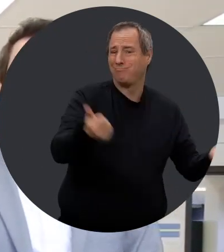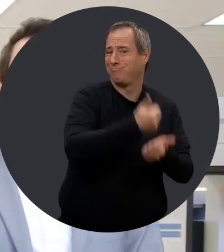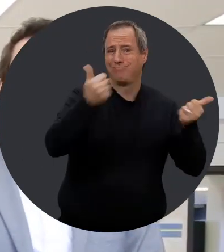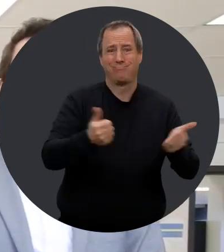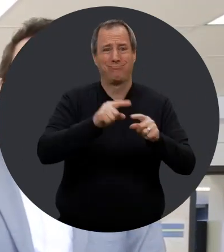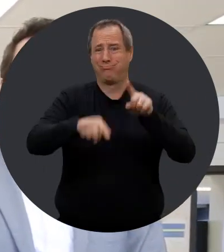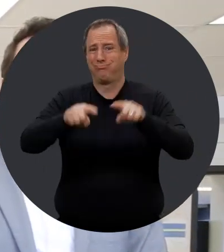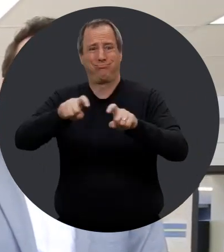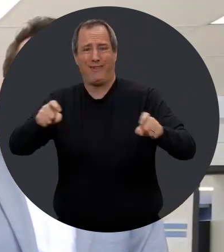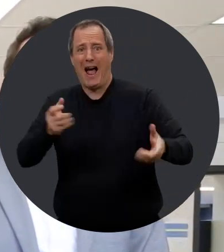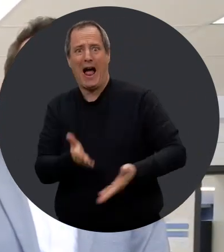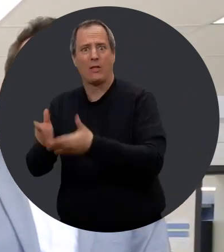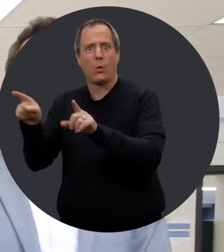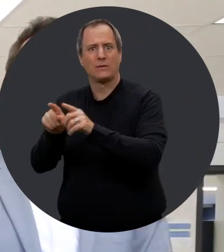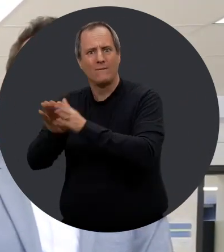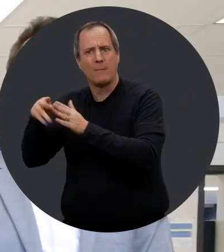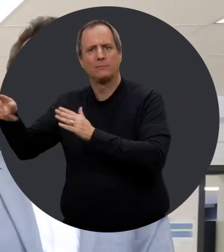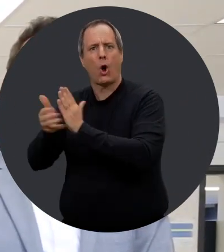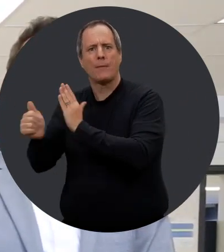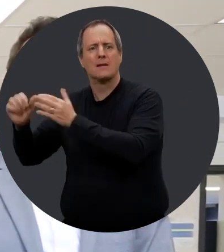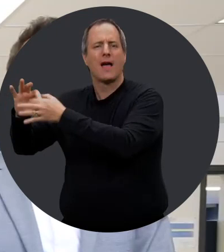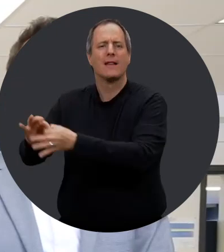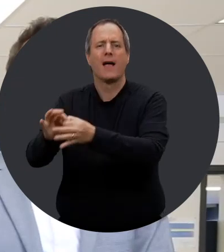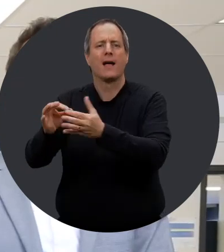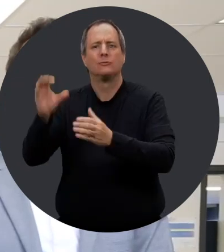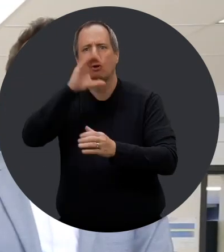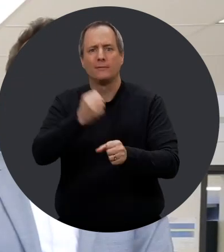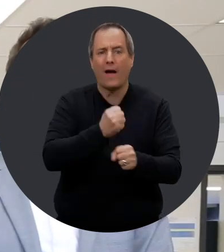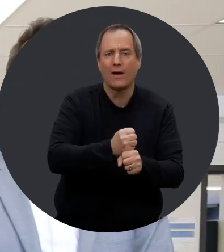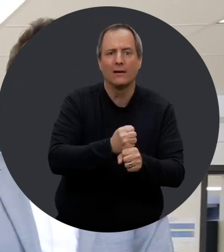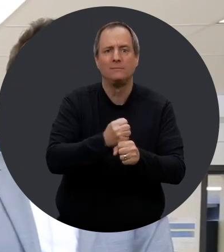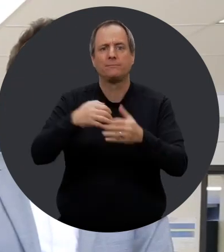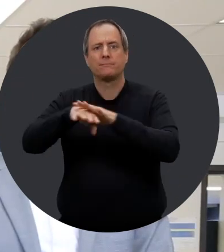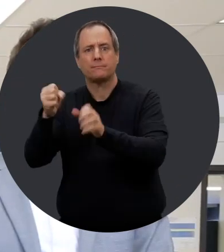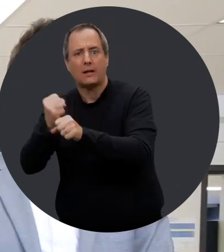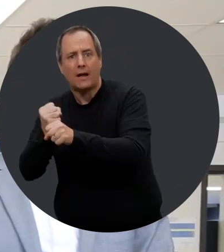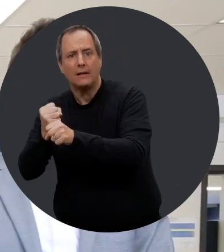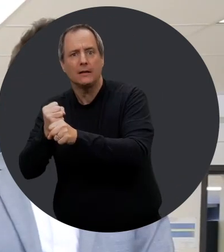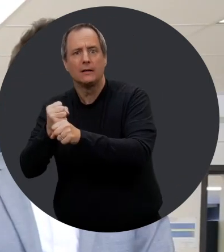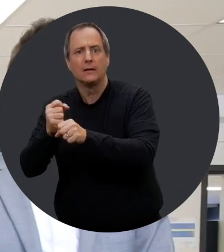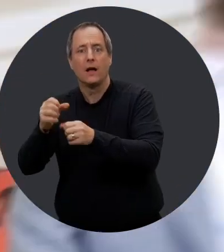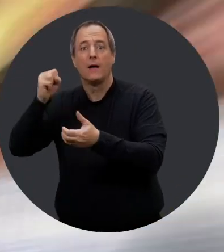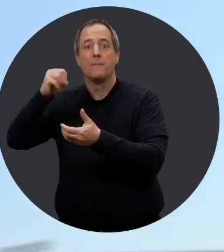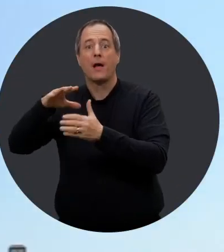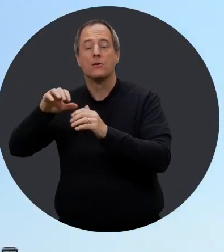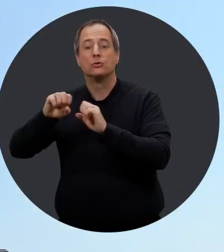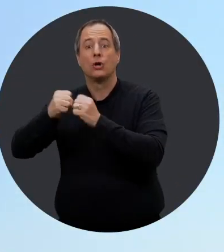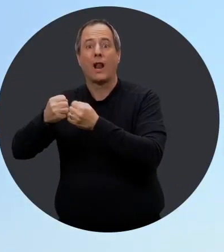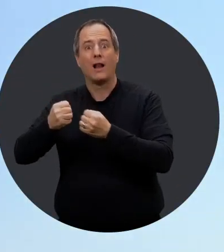permettent également de développer des compétences liées au marché de l'emploi, d'intégrer un travail et de s'épanouir sur le plan social.